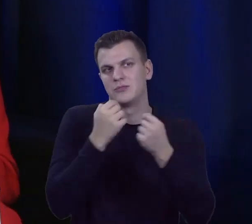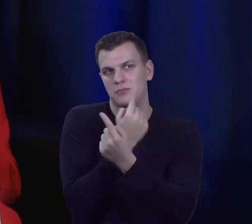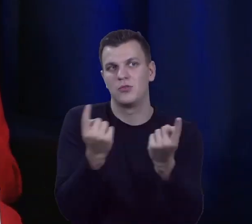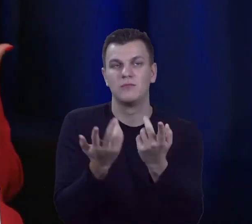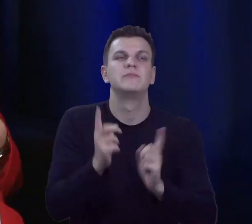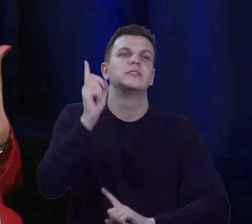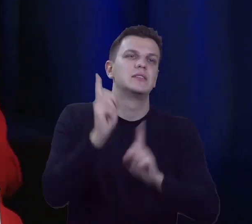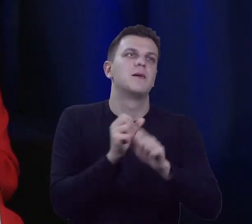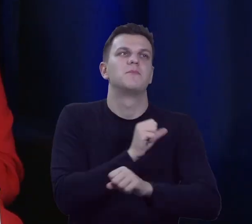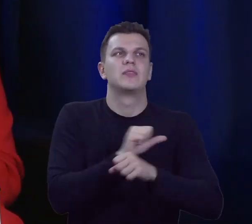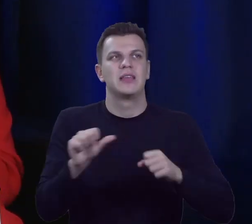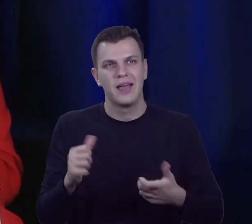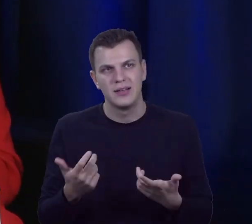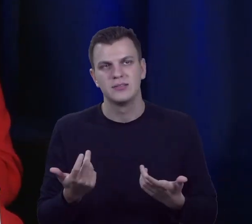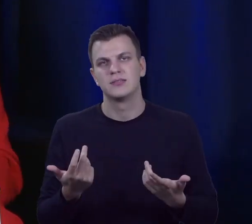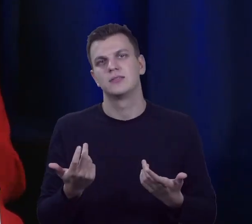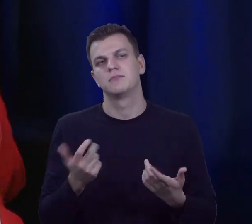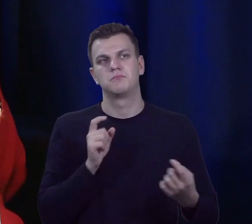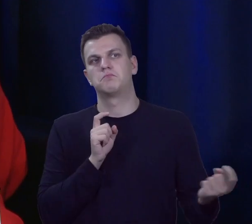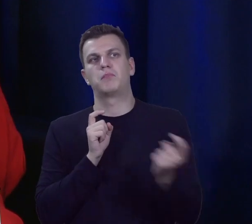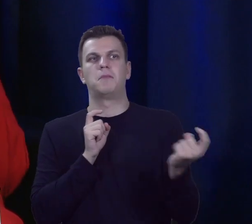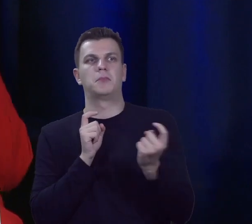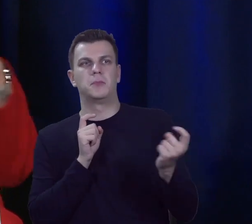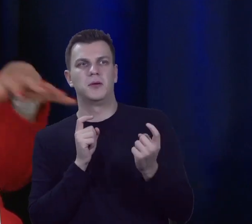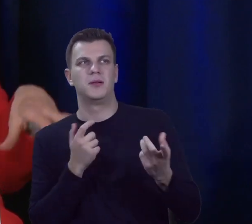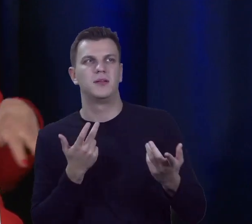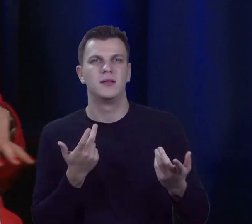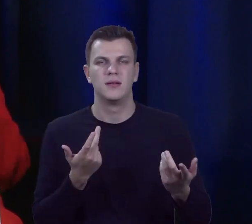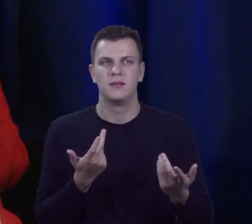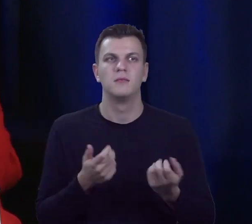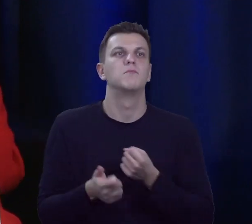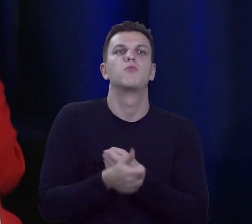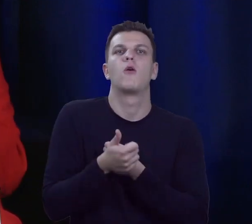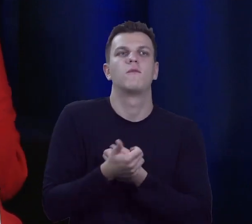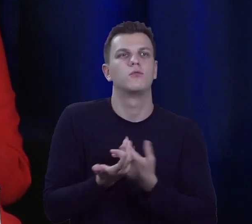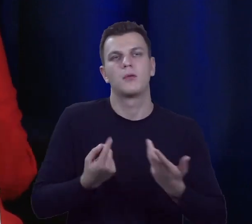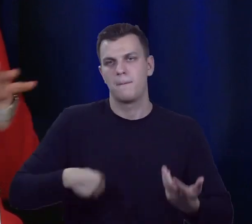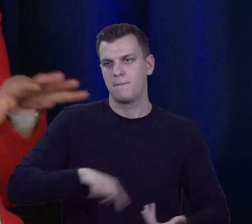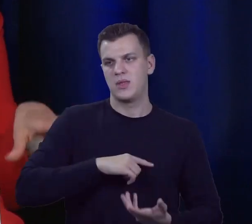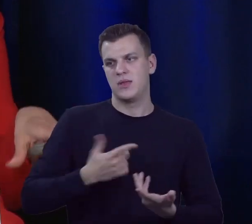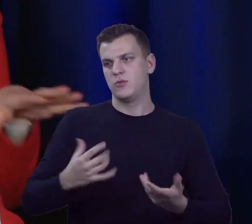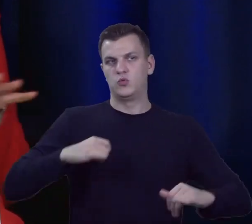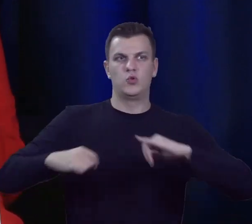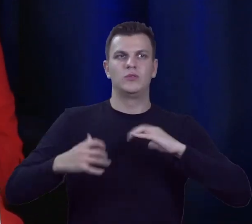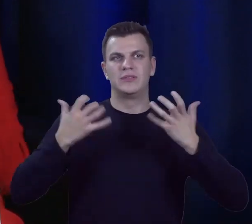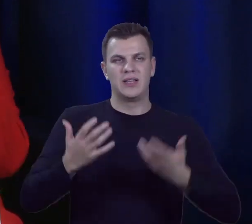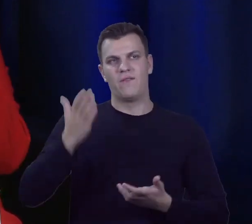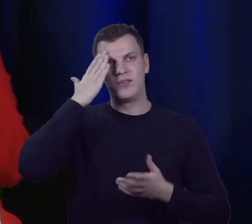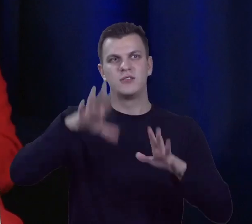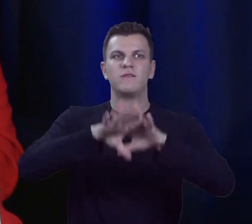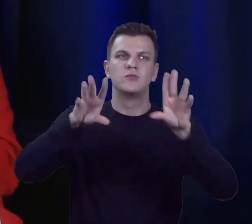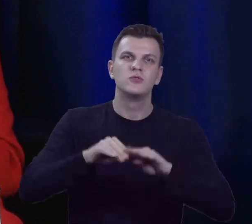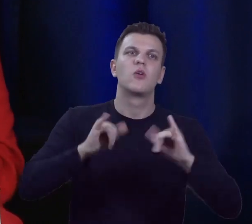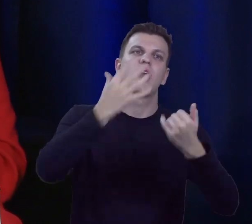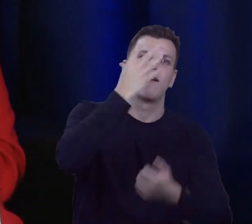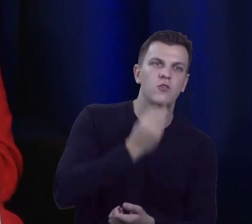wynikające z tego, że chcemy jako włodarze wiedzieć wszystko, jak co wygląda, gdzie,